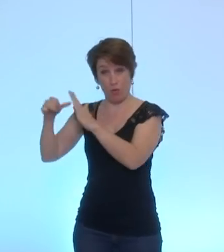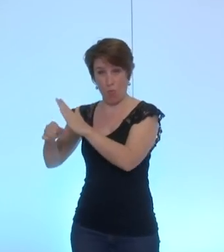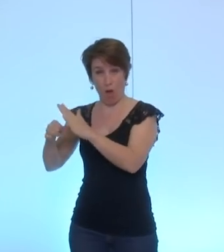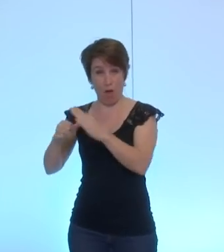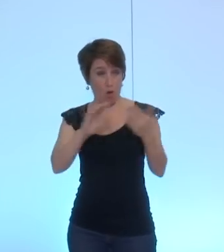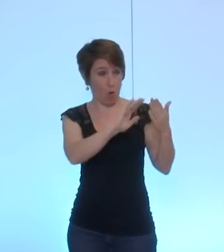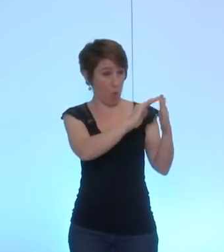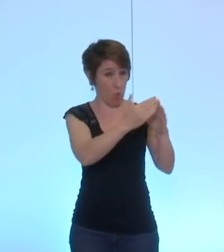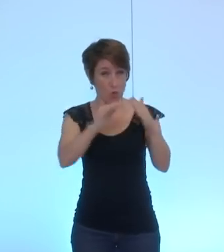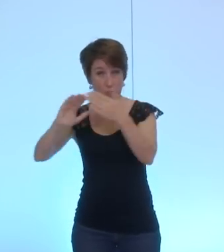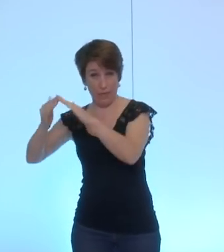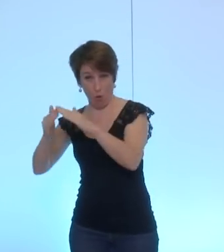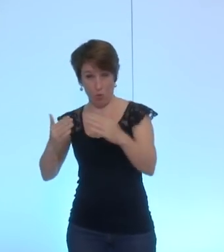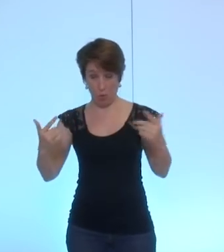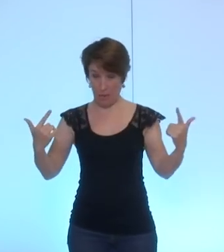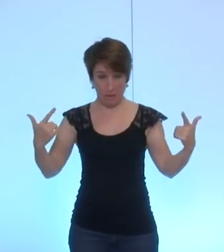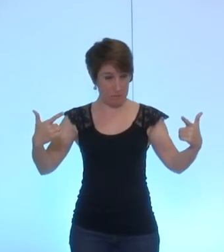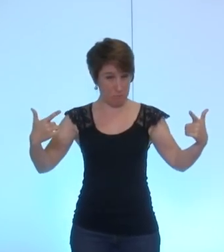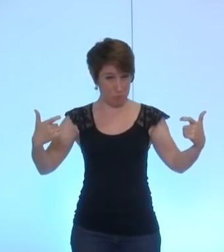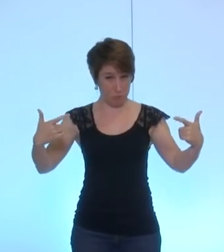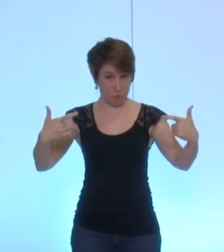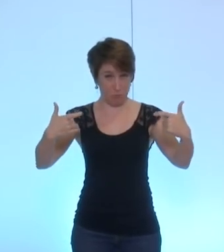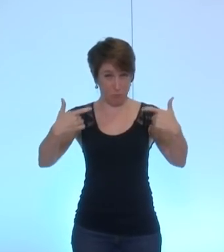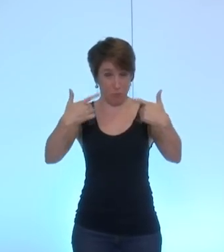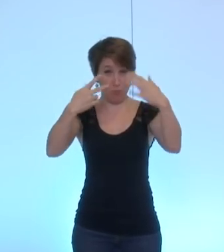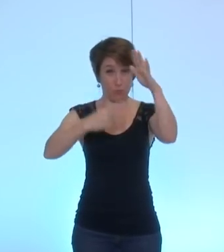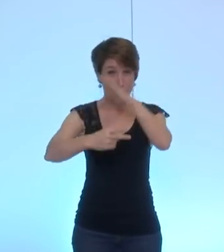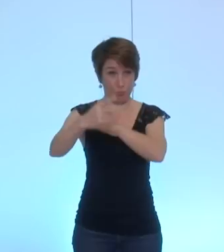même à l'affrontement parfois et il faut bien le dire